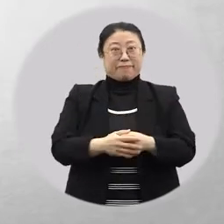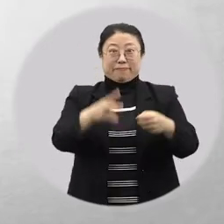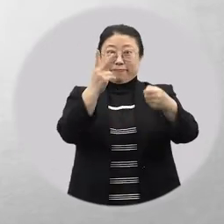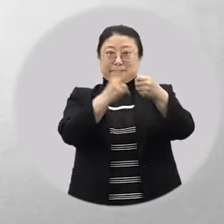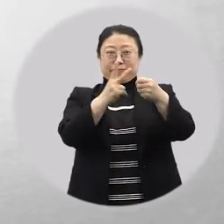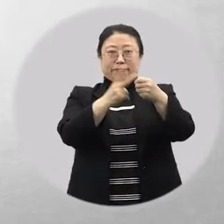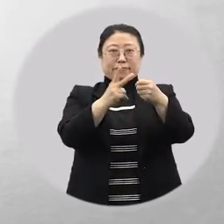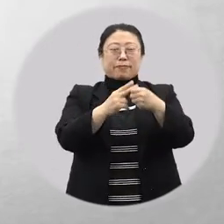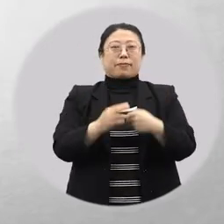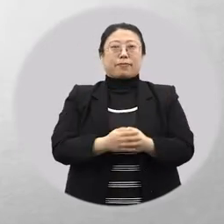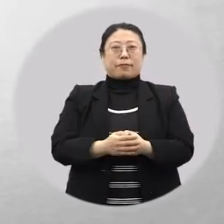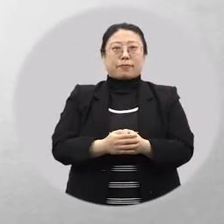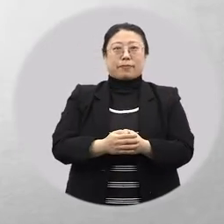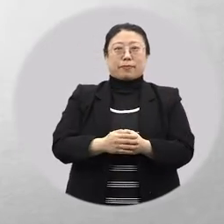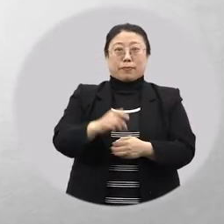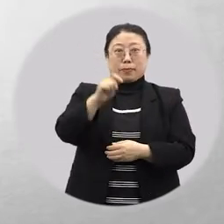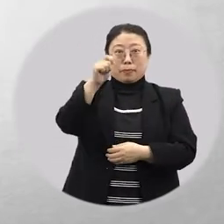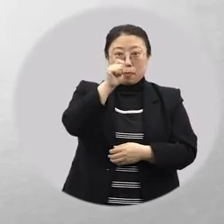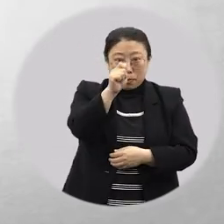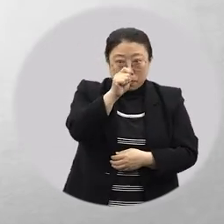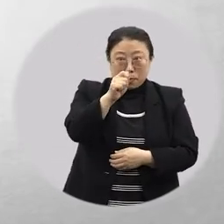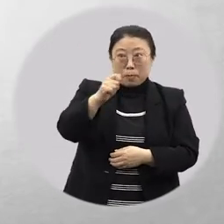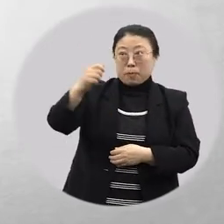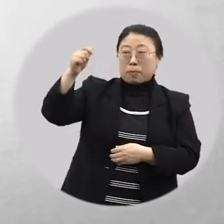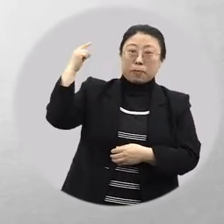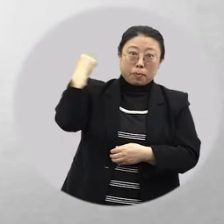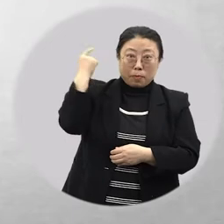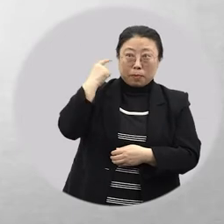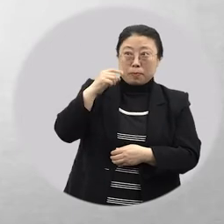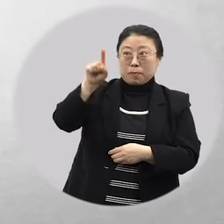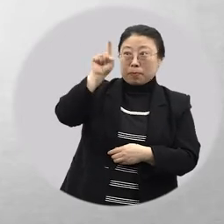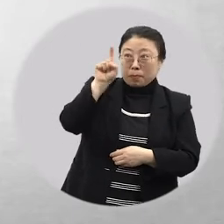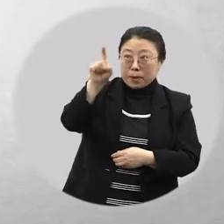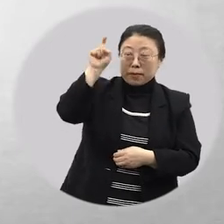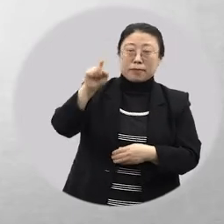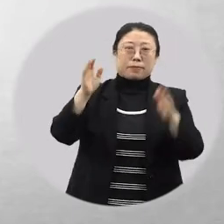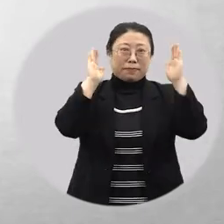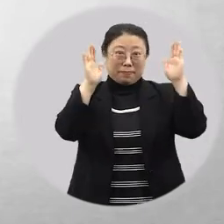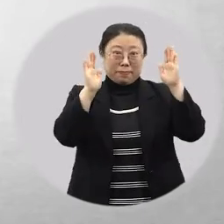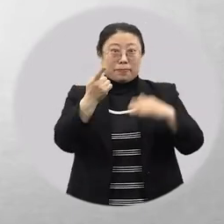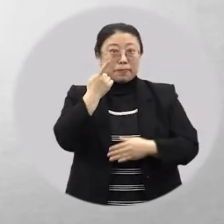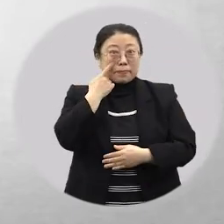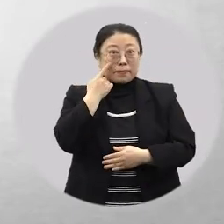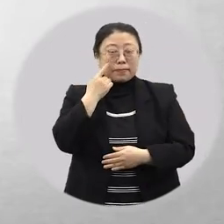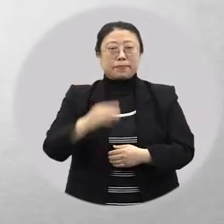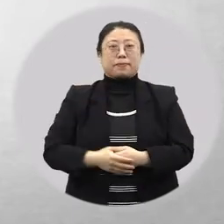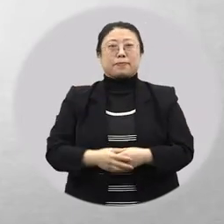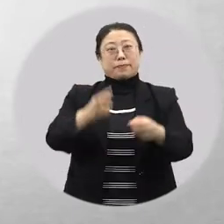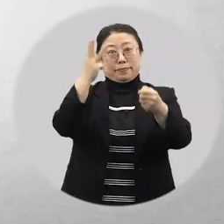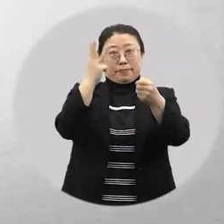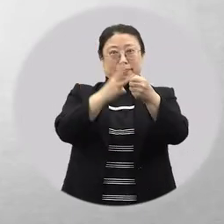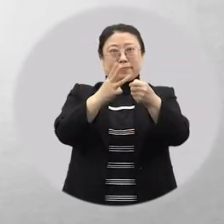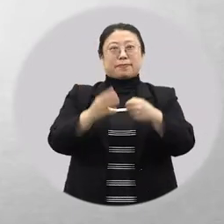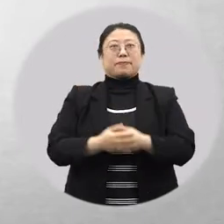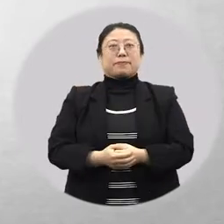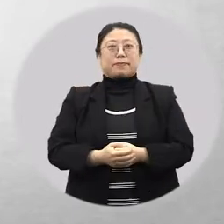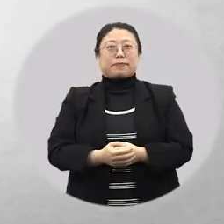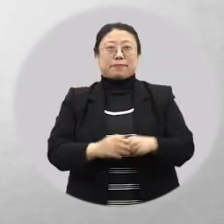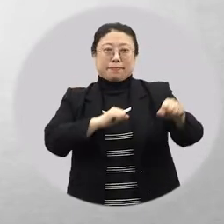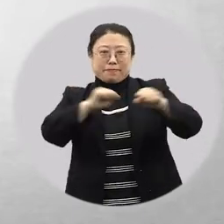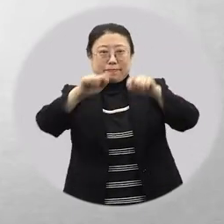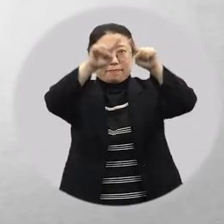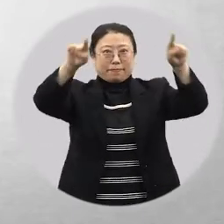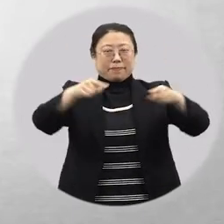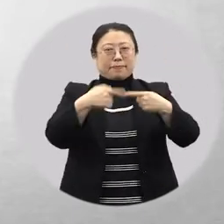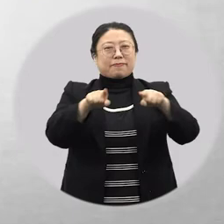화면에 돋보기나 사운드 모양의 아이콘을 눌러보면서 학습해보세요. 셋, 활동지와 함께 학습하면